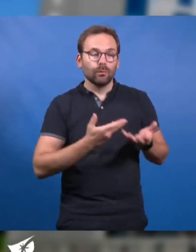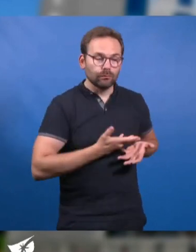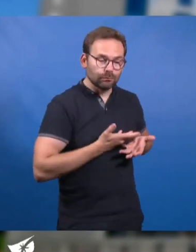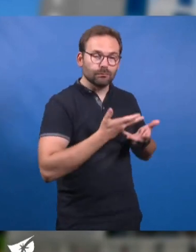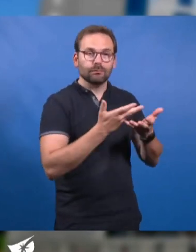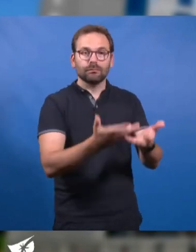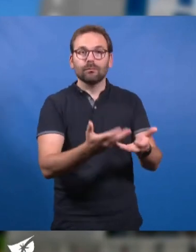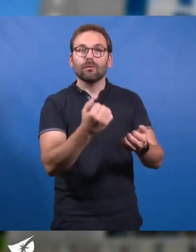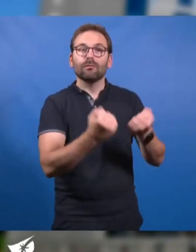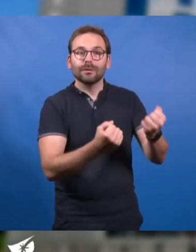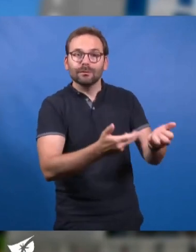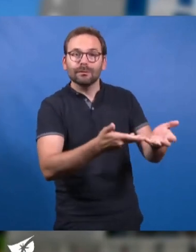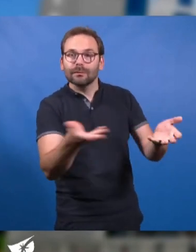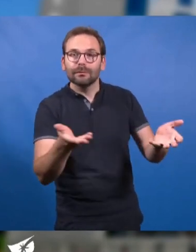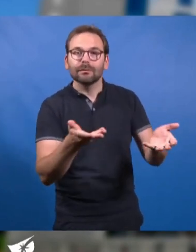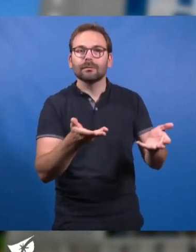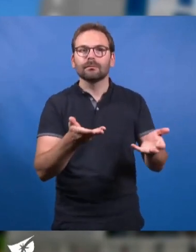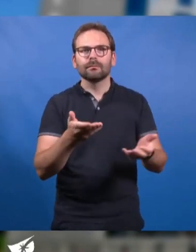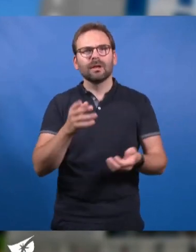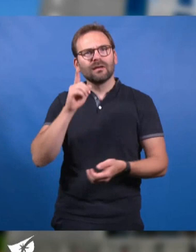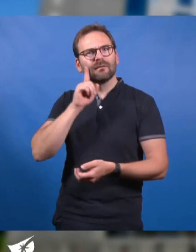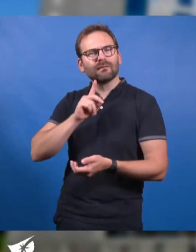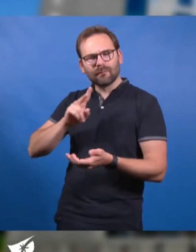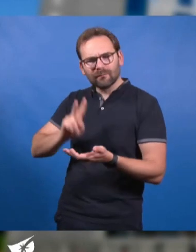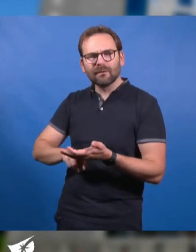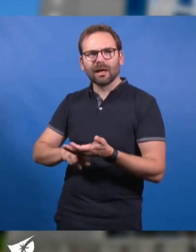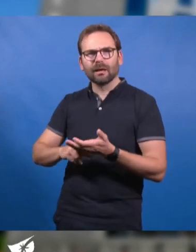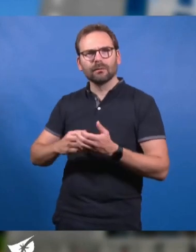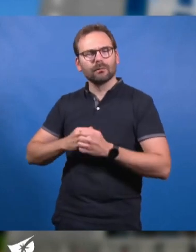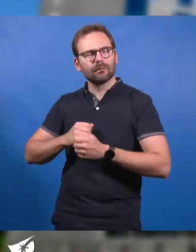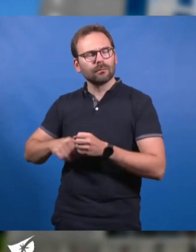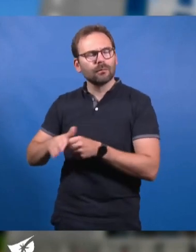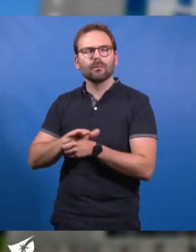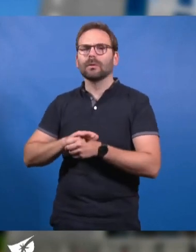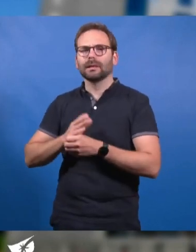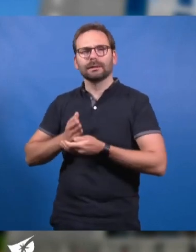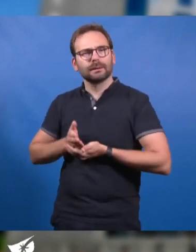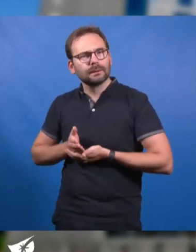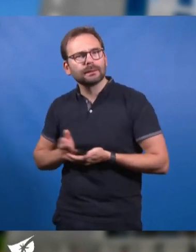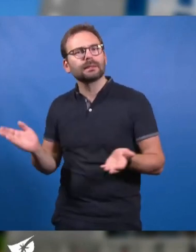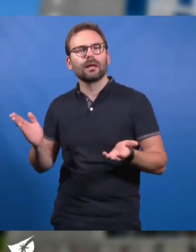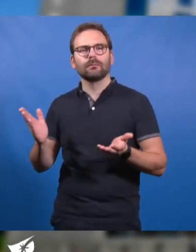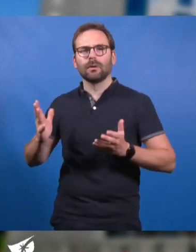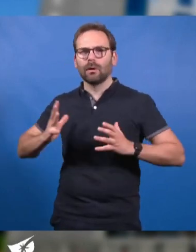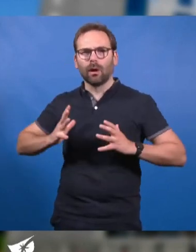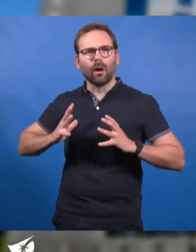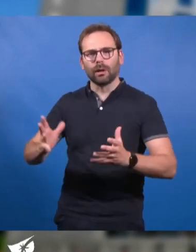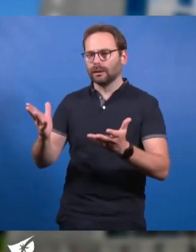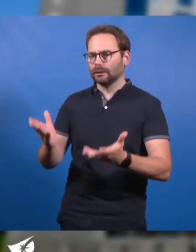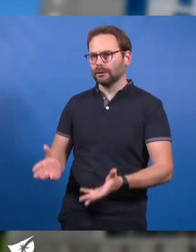sa voiture. Une femme vraie, une femme authentique, une femme simple, une femme engagée.